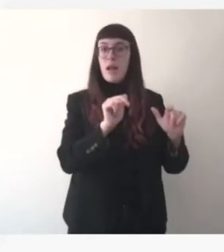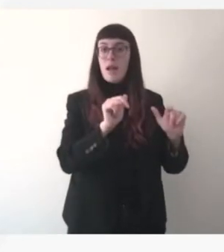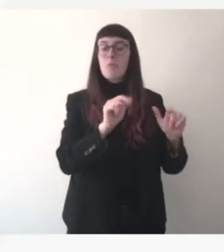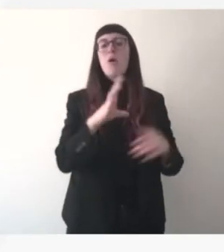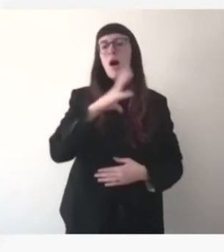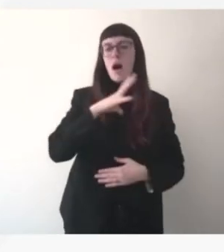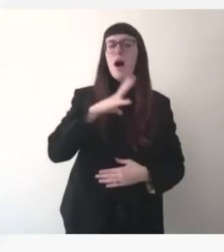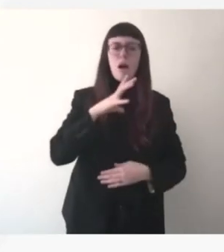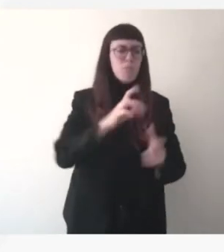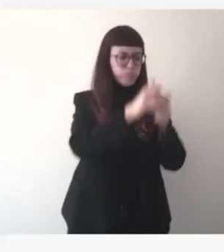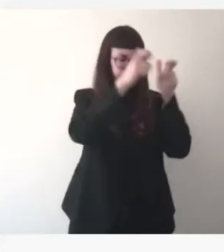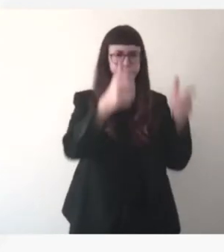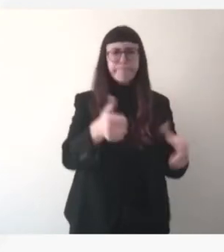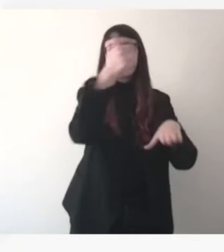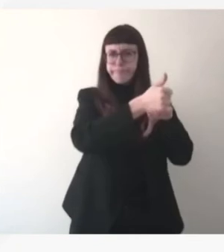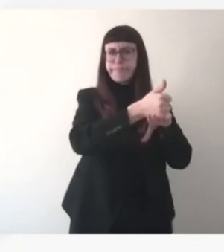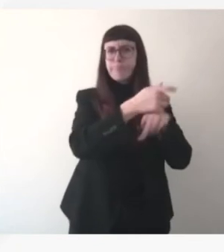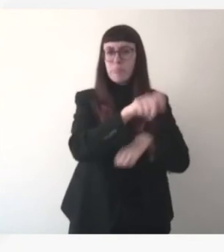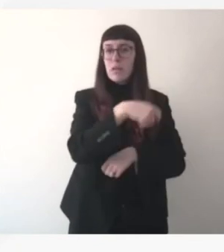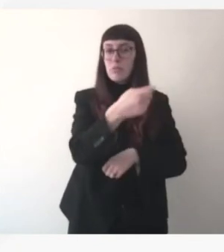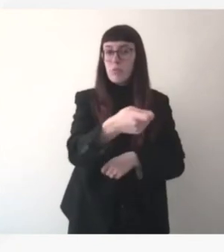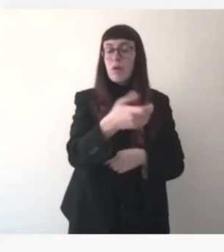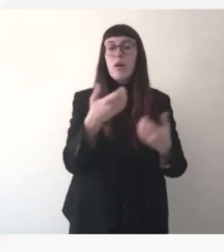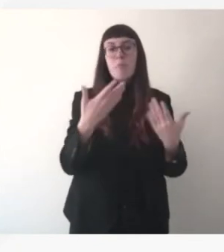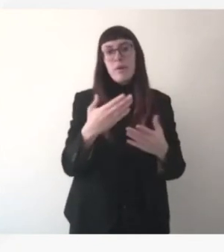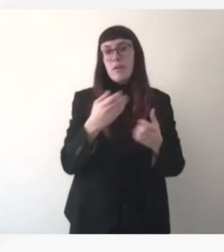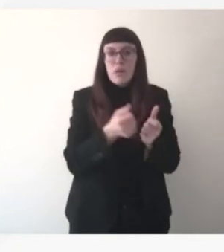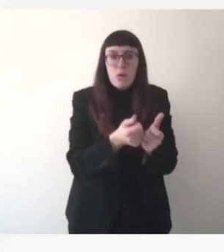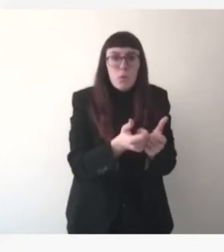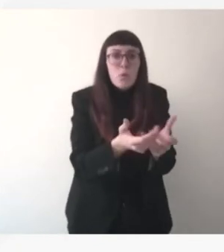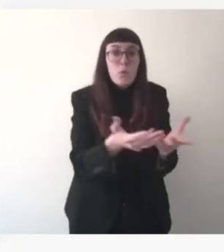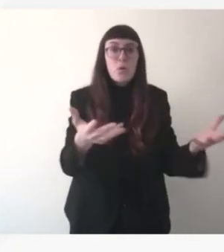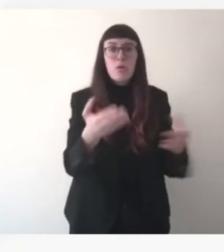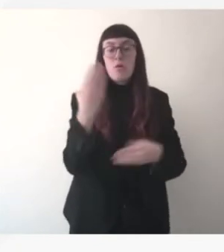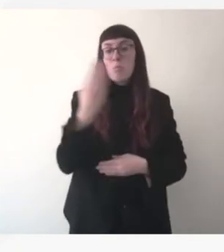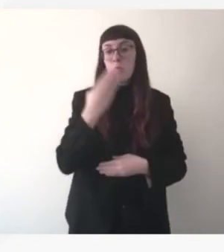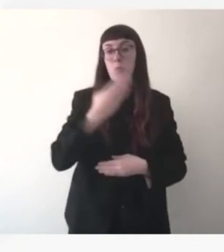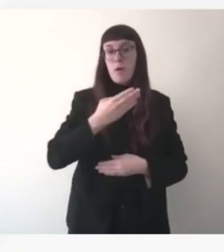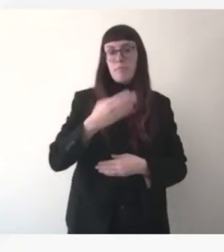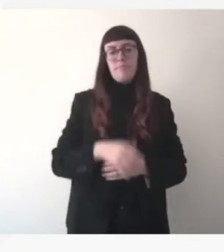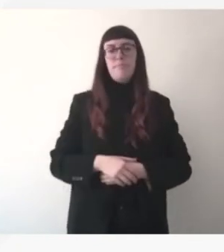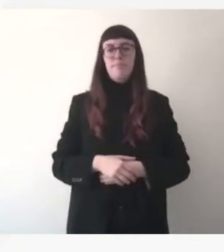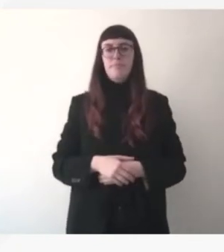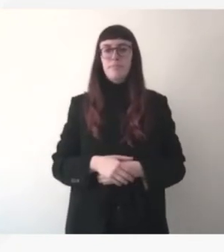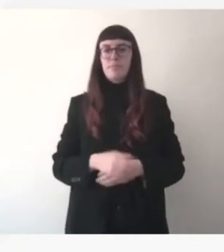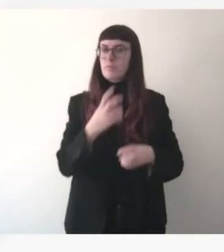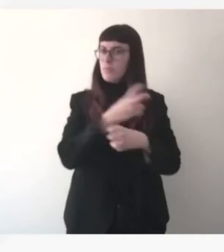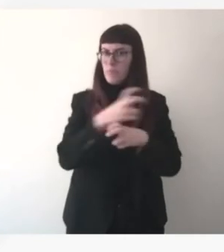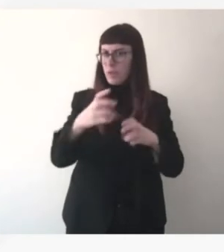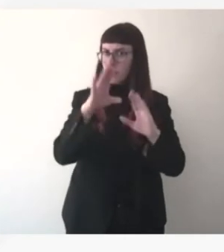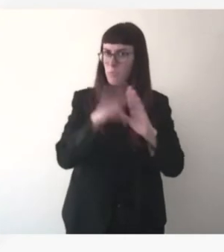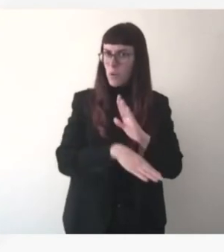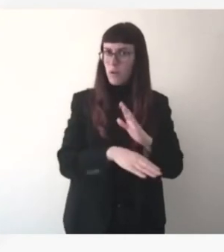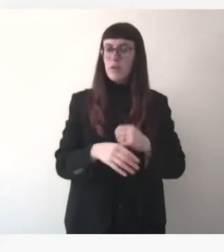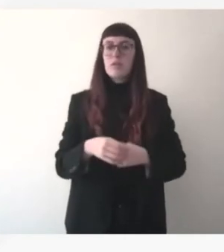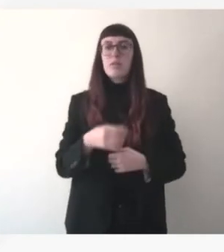'irriguer une grande partie des flux d'informations. Il est absolument important d'avoir des backups, comme